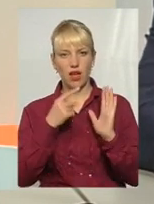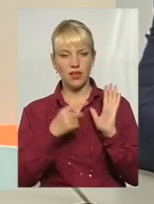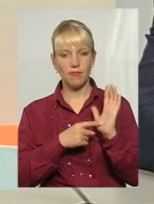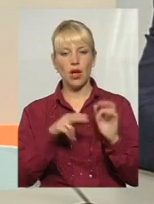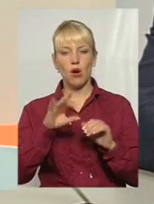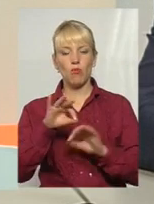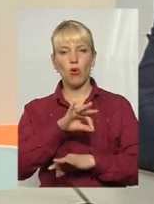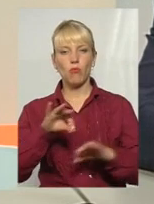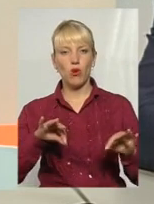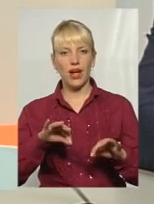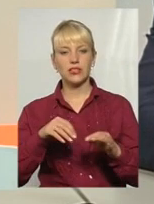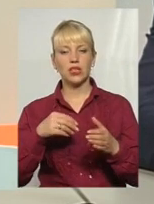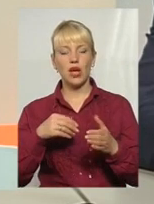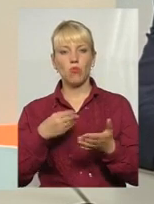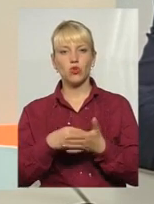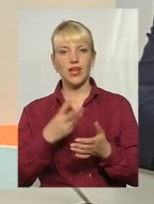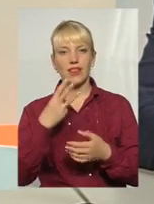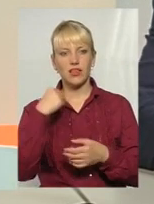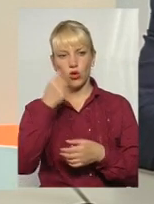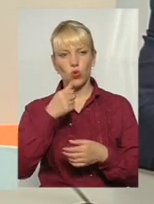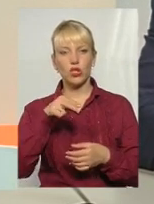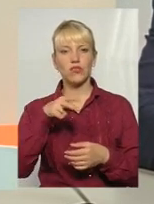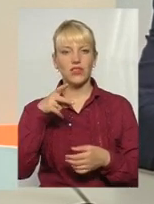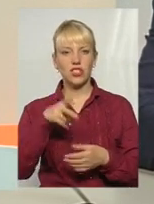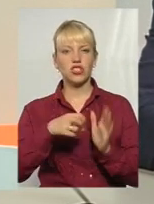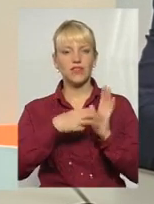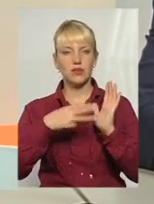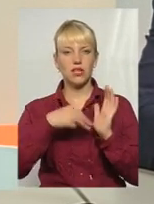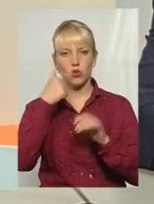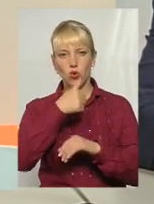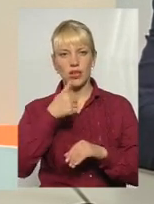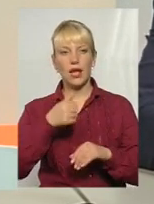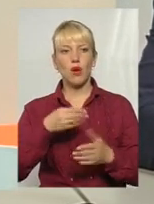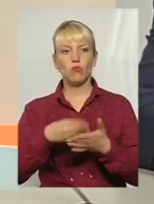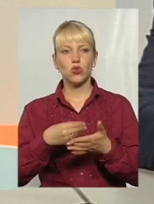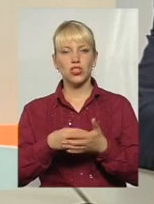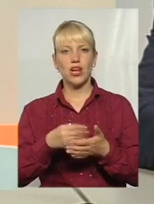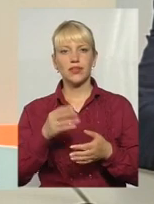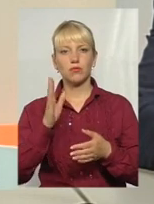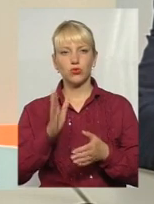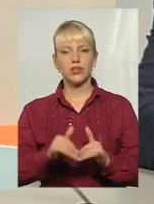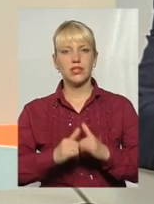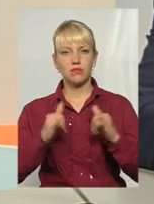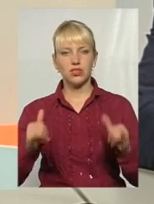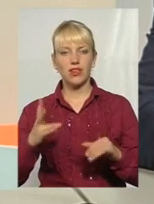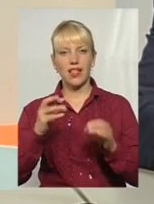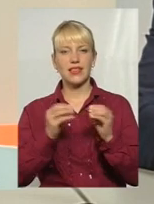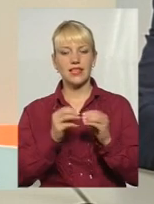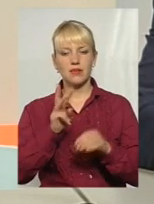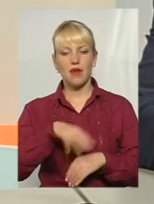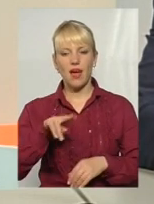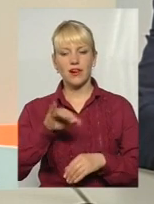бюджету на три роки, як бачив, то в 2018 бюджет на мене ціну охорони буде збільшені на 10 мільярдів,